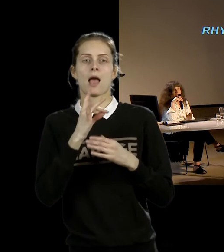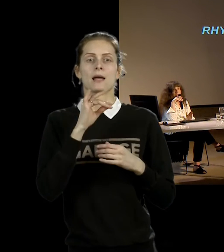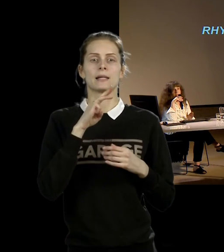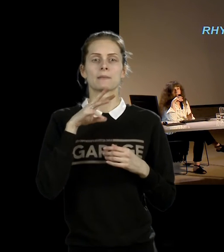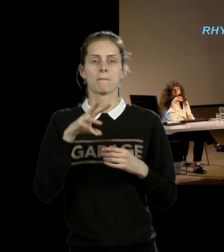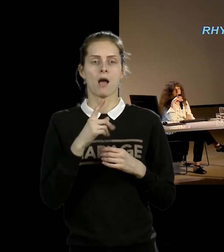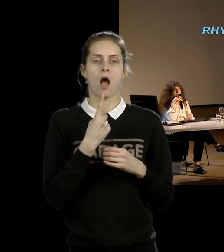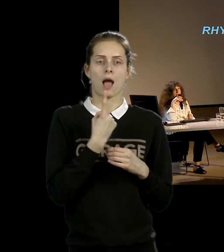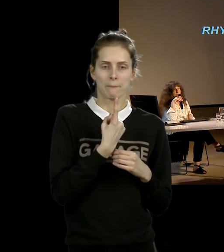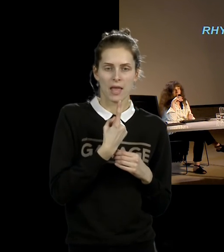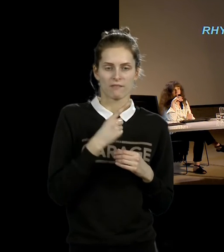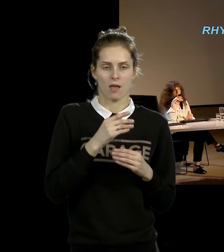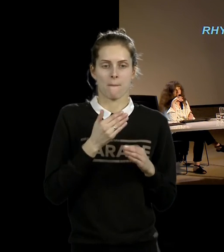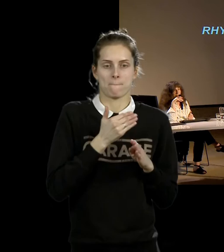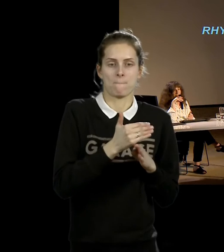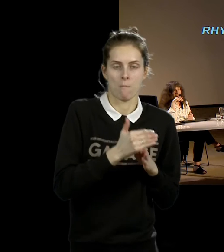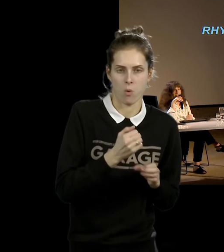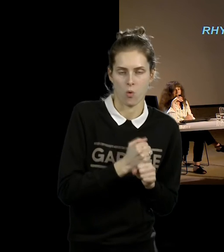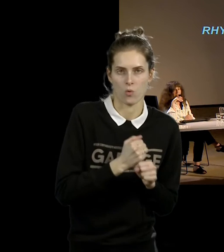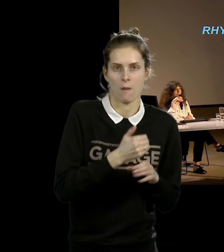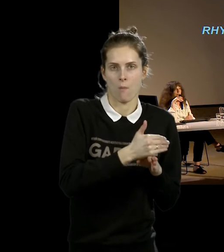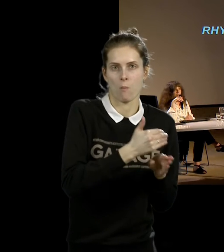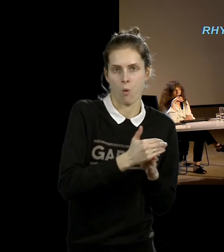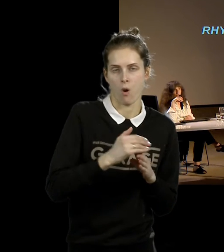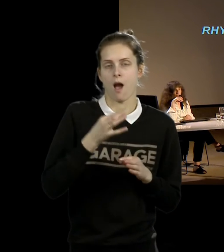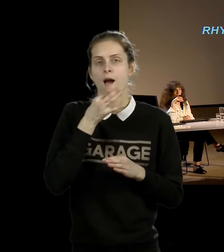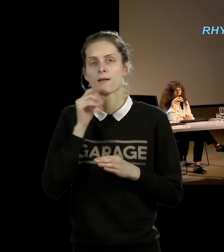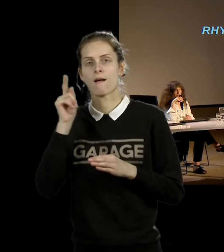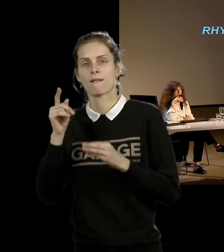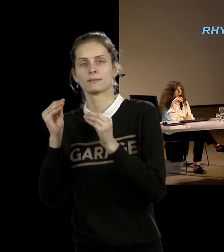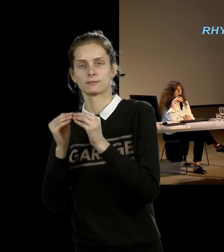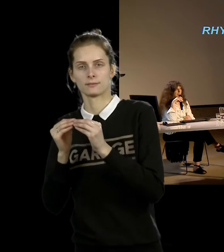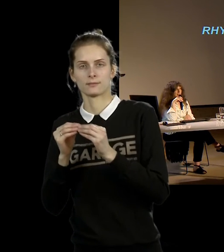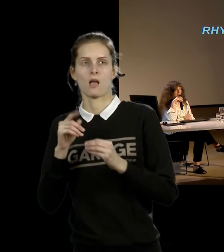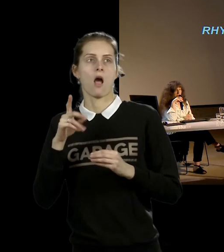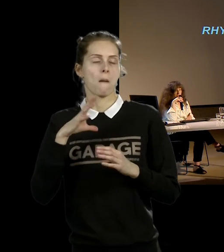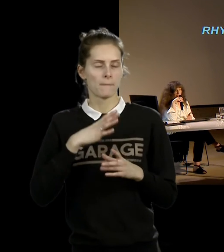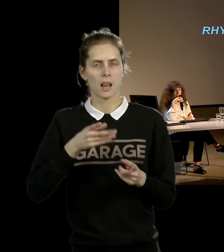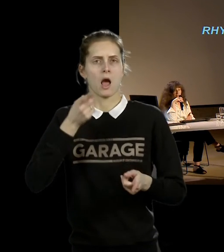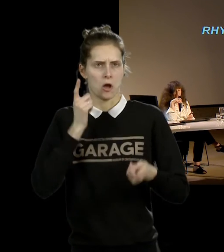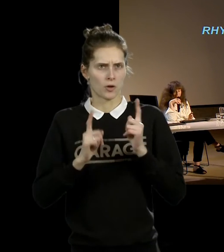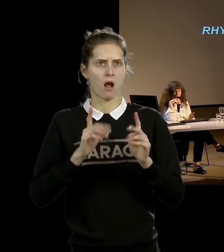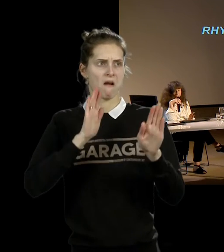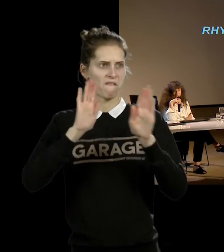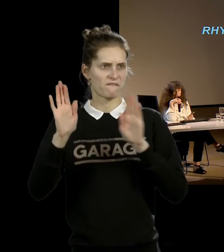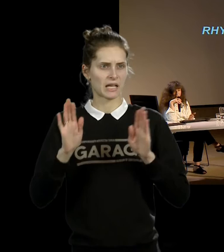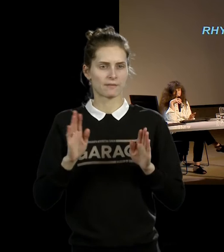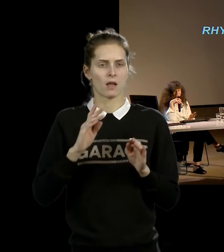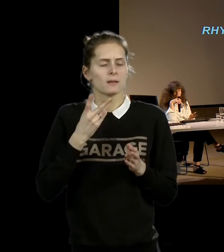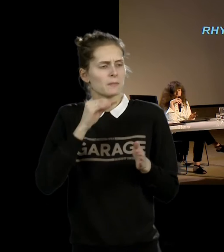в выставочных пространствах. Это не было квартирной выставкой, это не было подпольным искусством. Она бы выезжала с этими